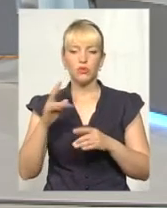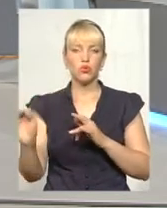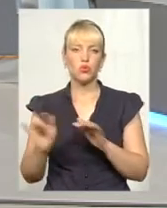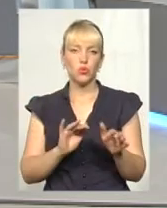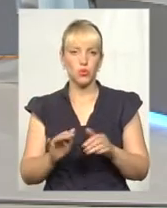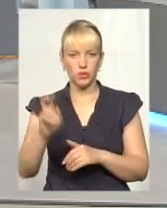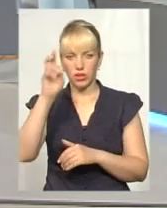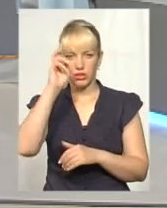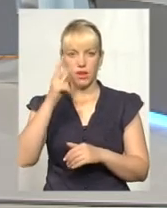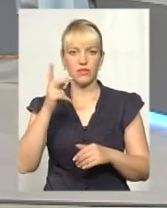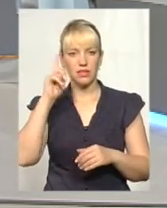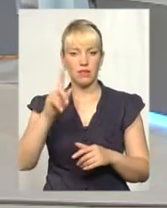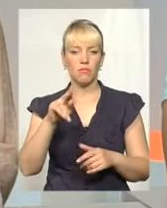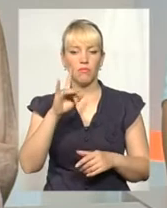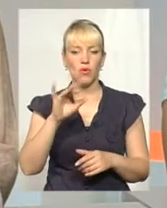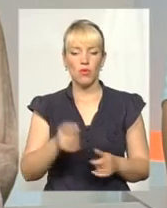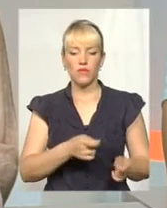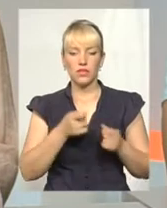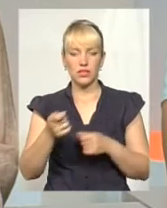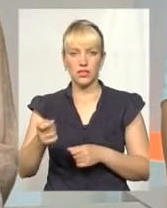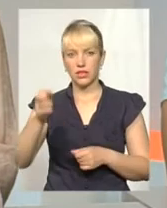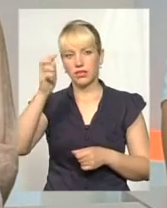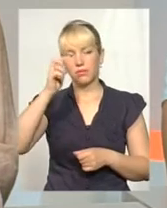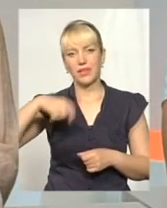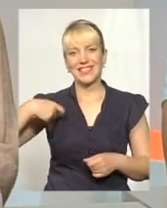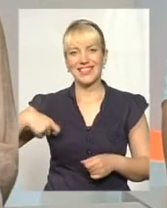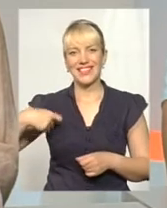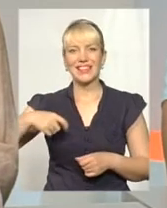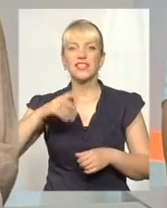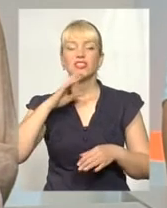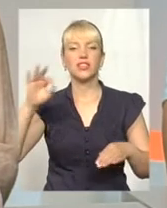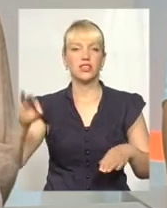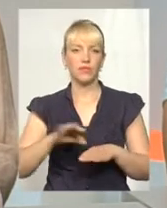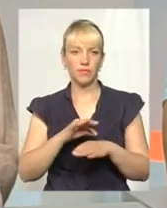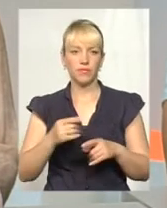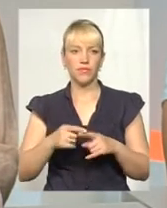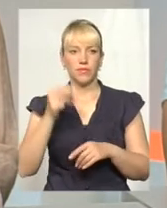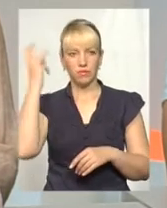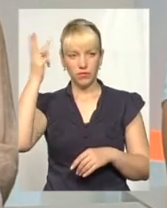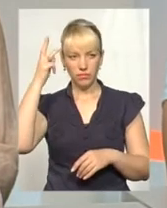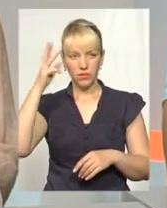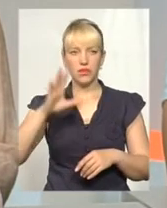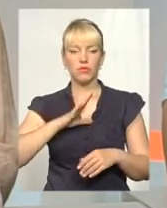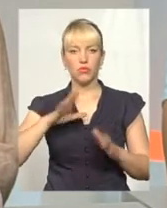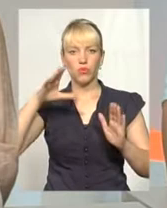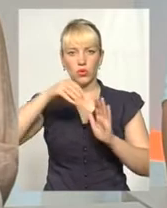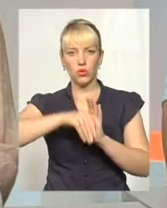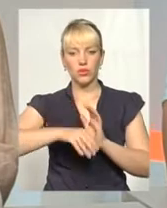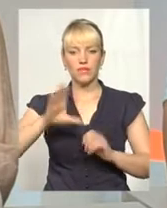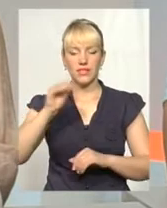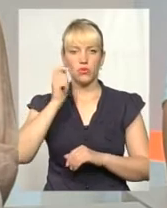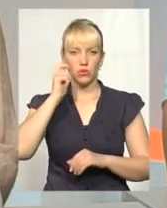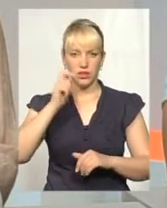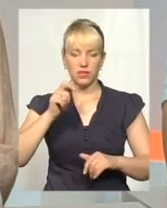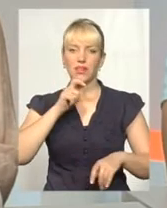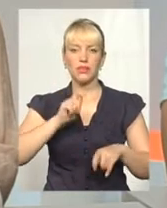дружини президента на Хмельниччину, і Хмельницька, зокрема, і Хмельницький був, в Хмельницькій області була включена всеукраїнський експеримент